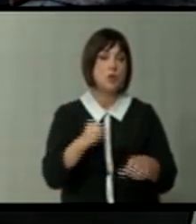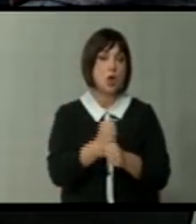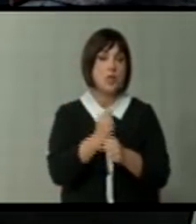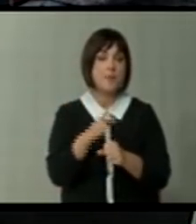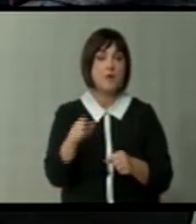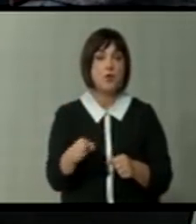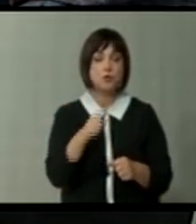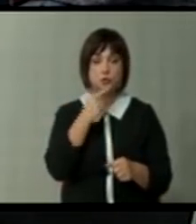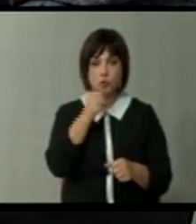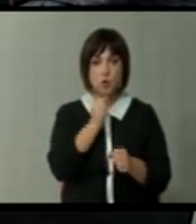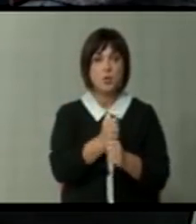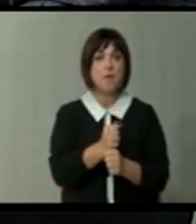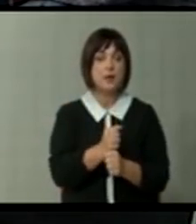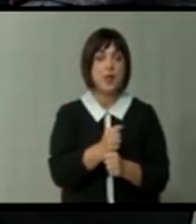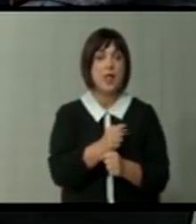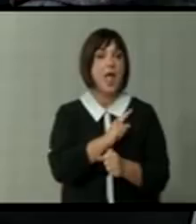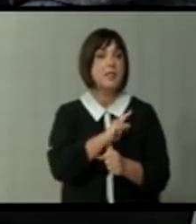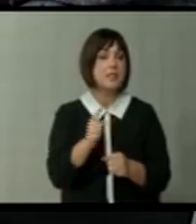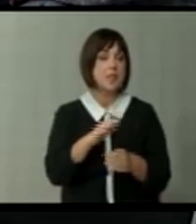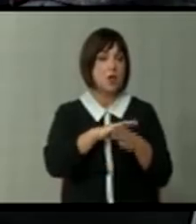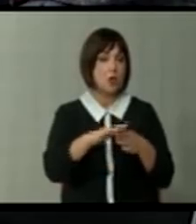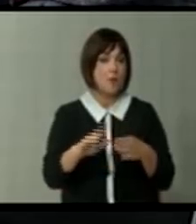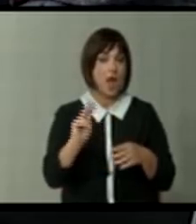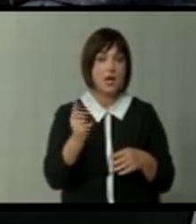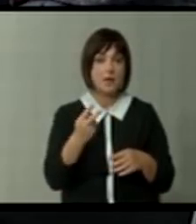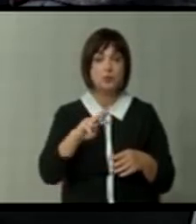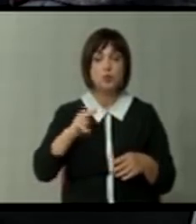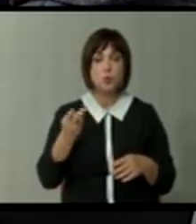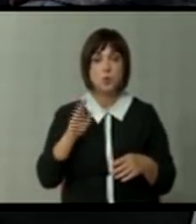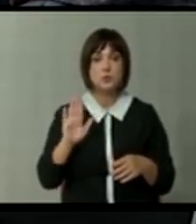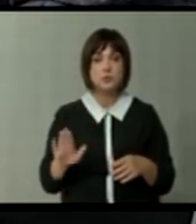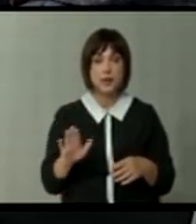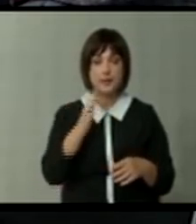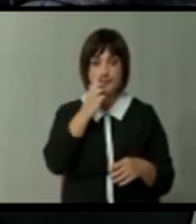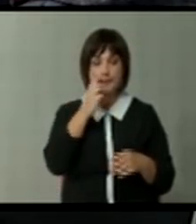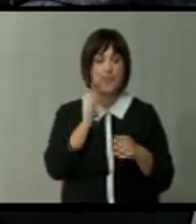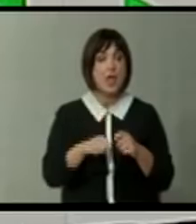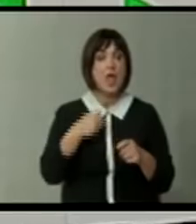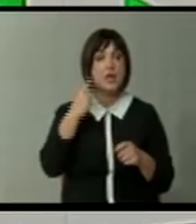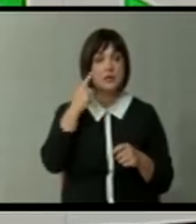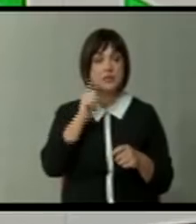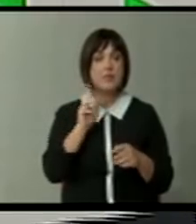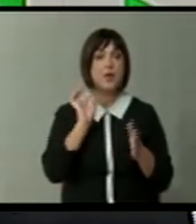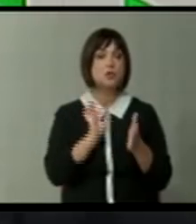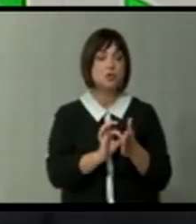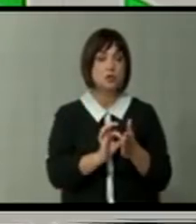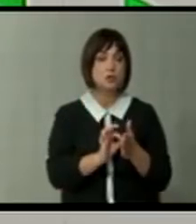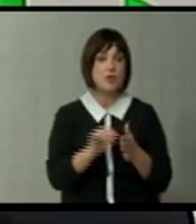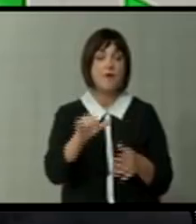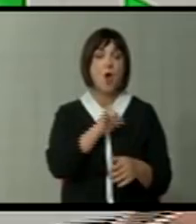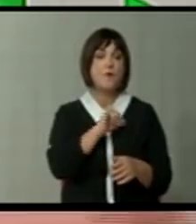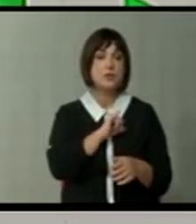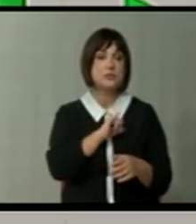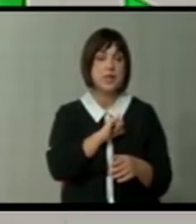направи тоа што го направи. Че да не го амнестираме Камчев и другата страна на приказната. Не, знам дека не ти беше тоа цел, само во интерес